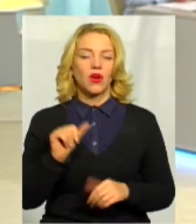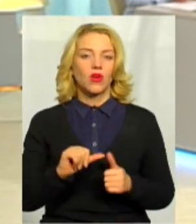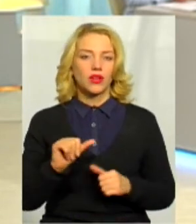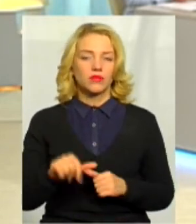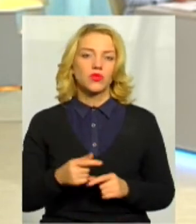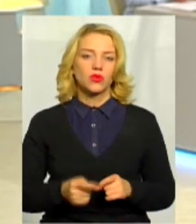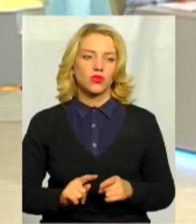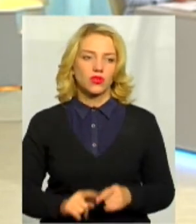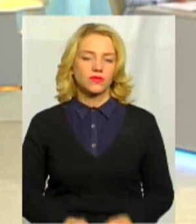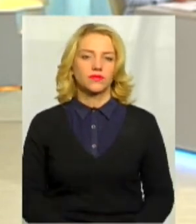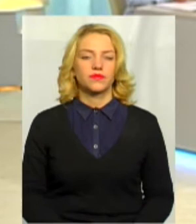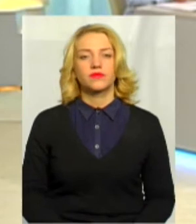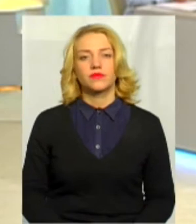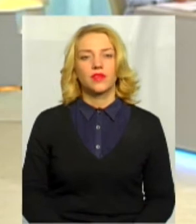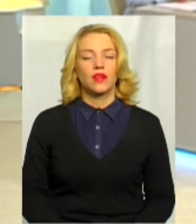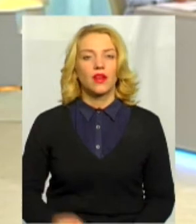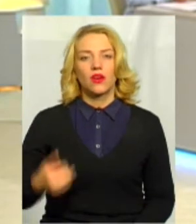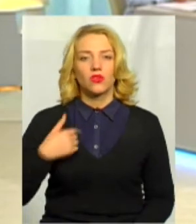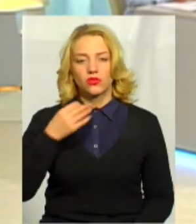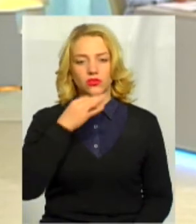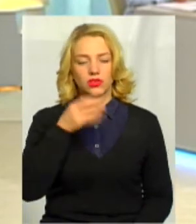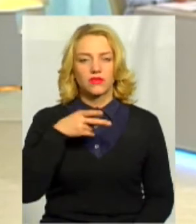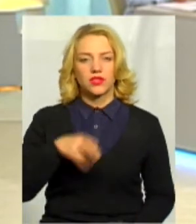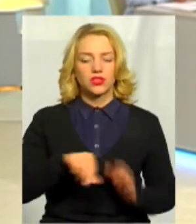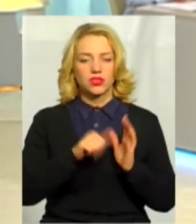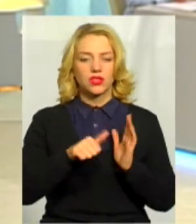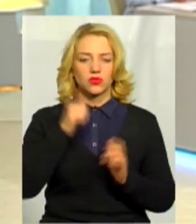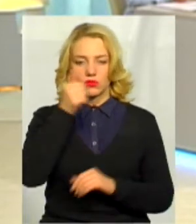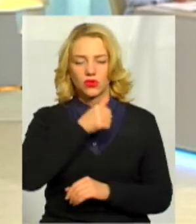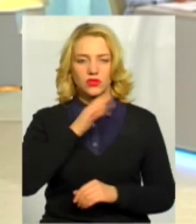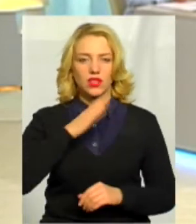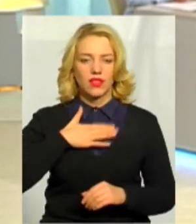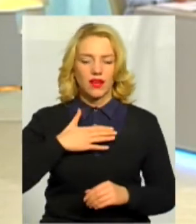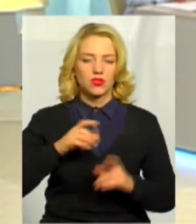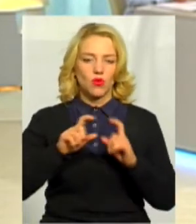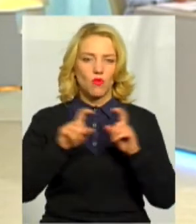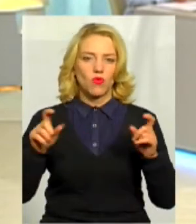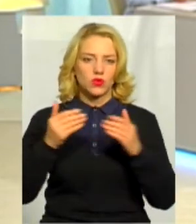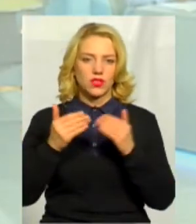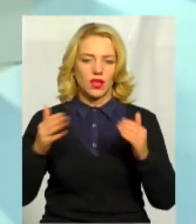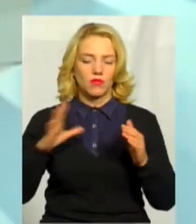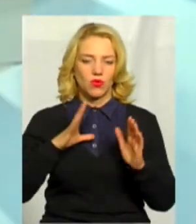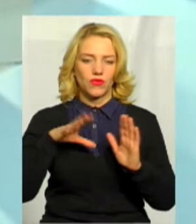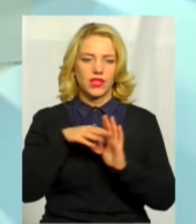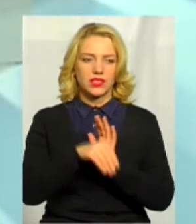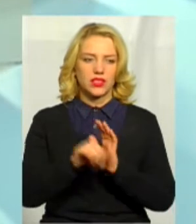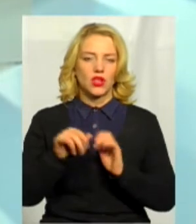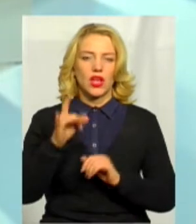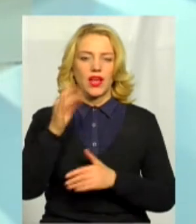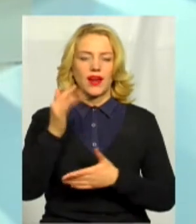хочу сказати, що в 2016 році наш музей було занесено до реєстру нерухомих